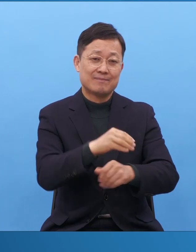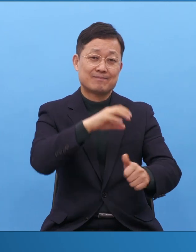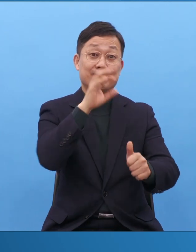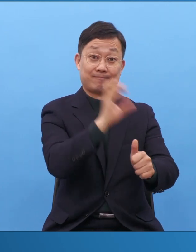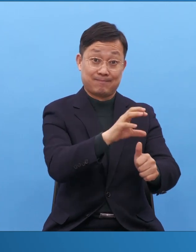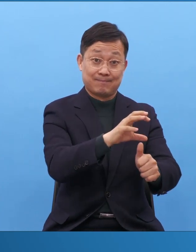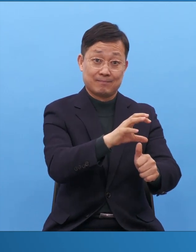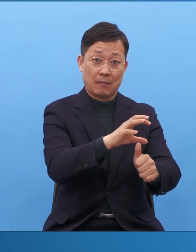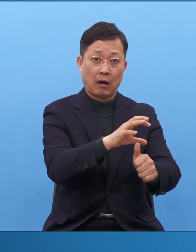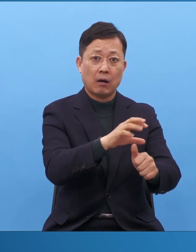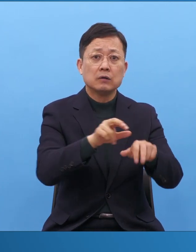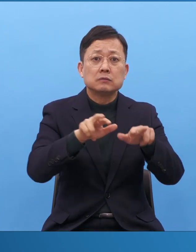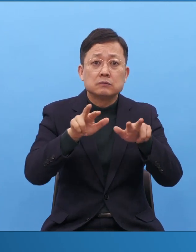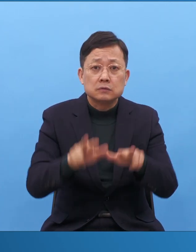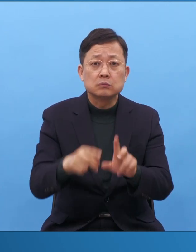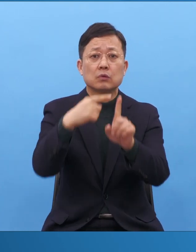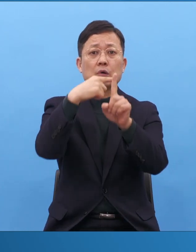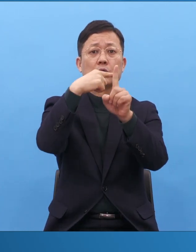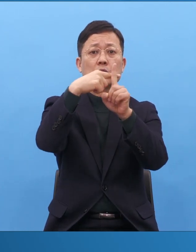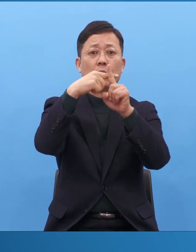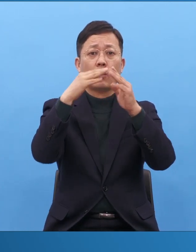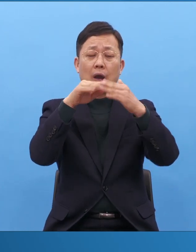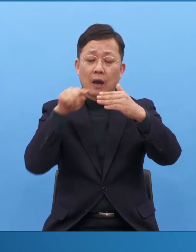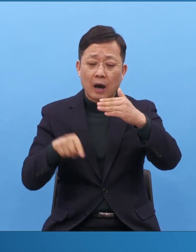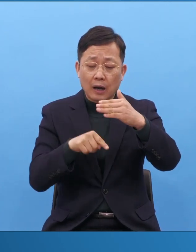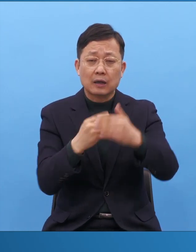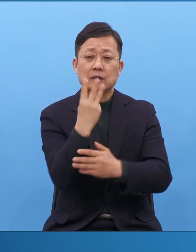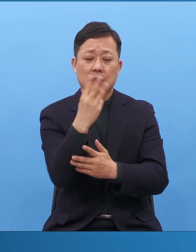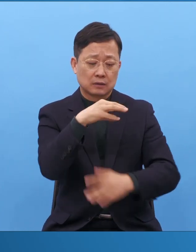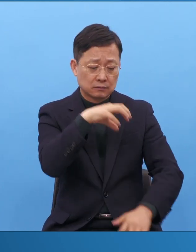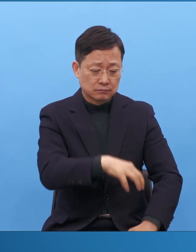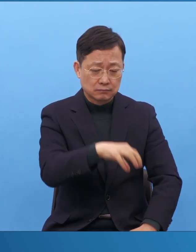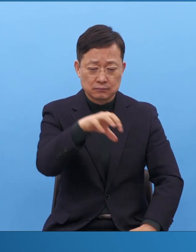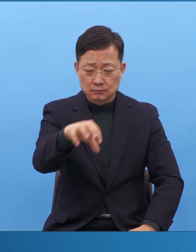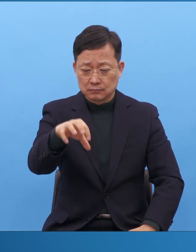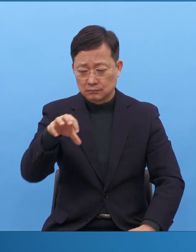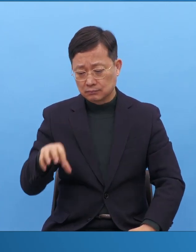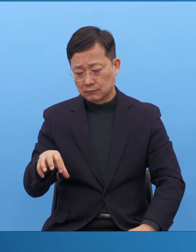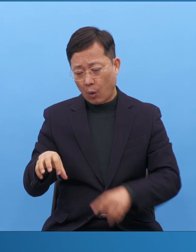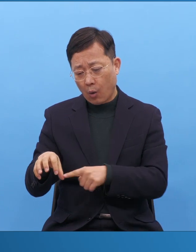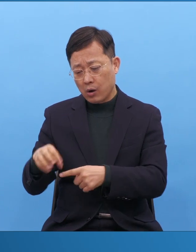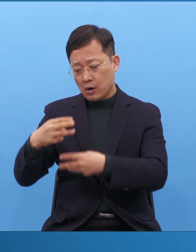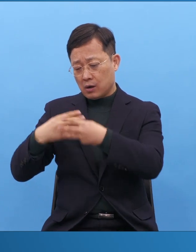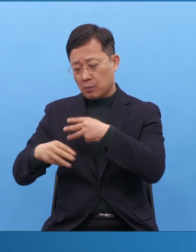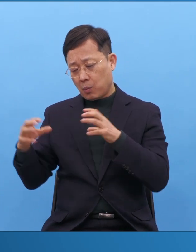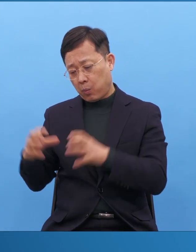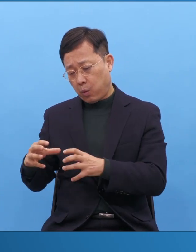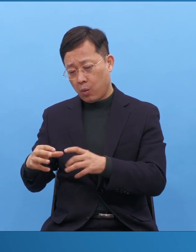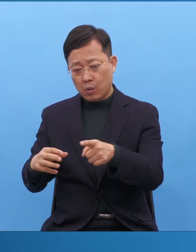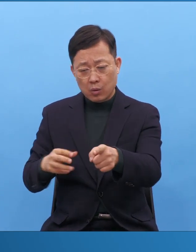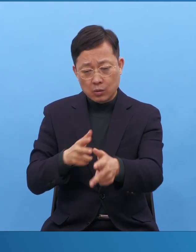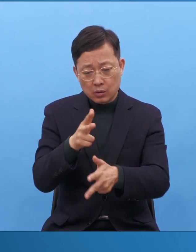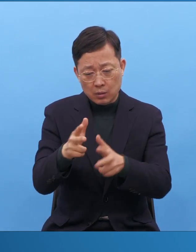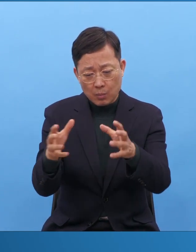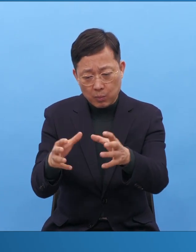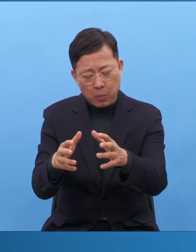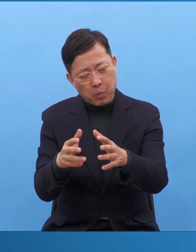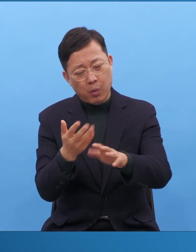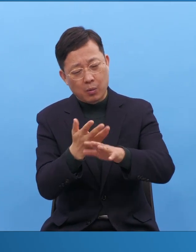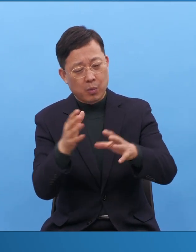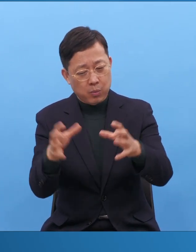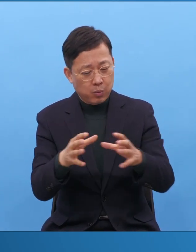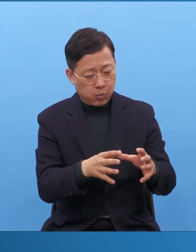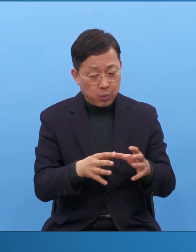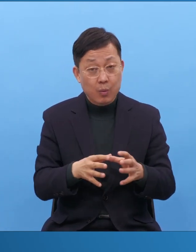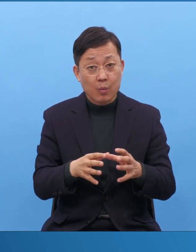지금도 이 뜰이 없는 거예요. 우리 렘넨트 운동 한다니까 교계 사람들이